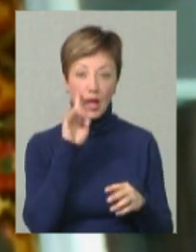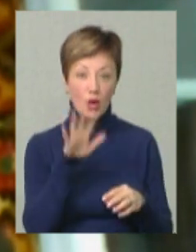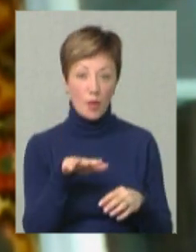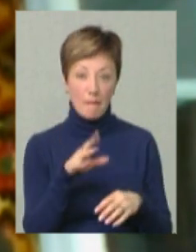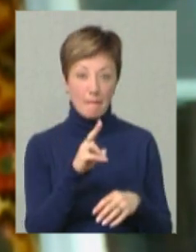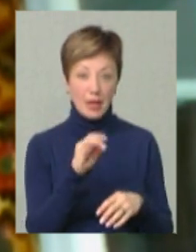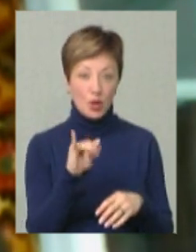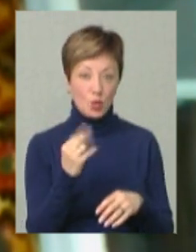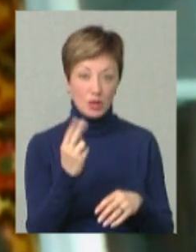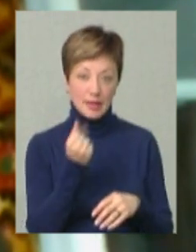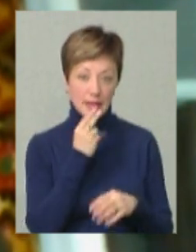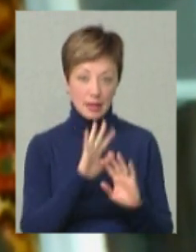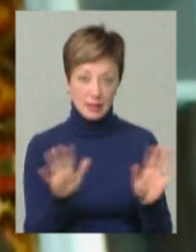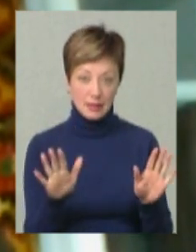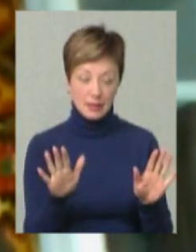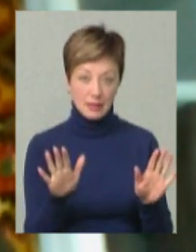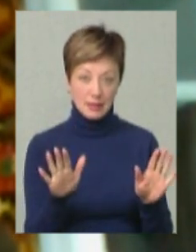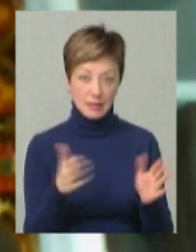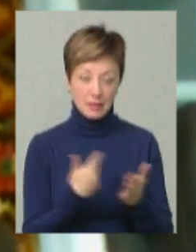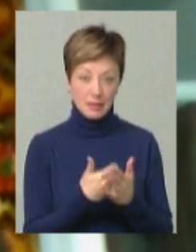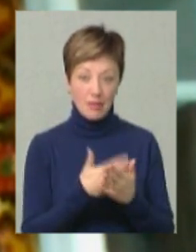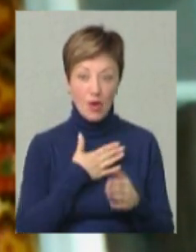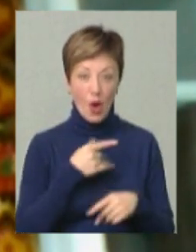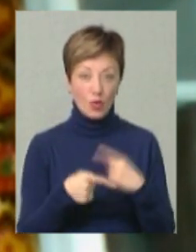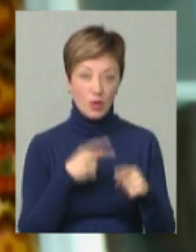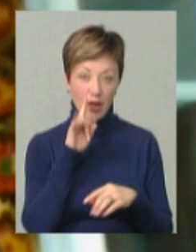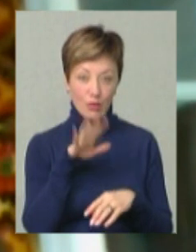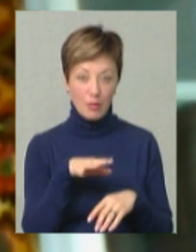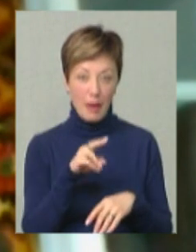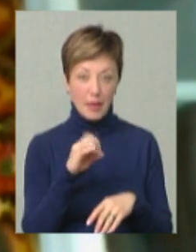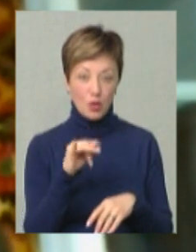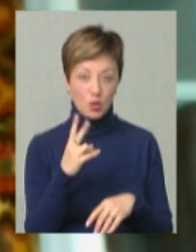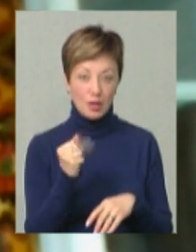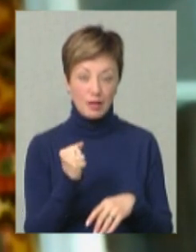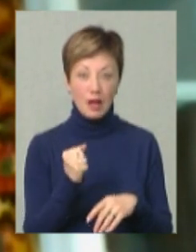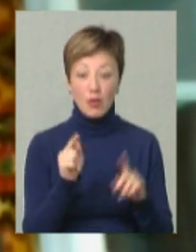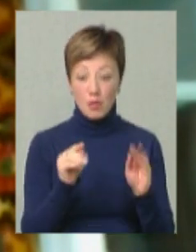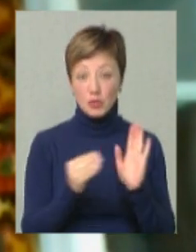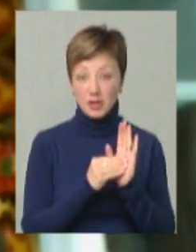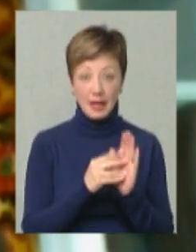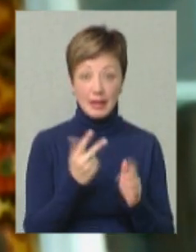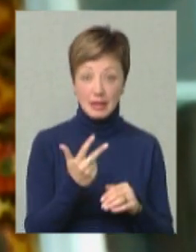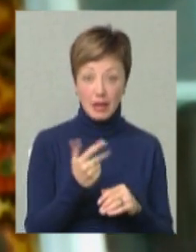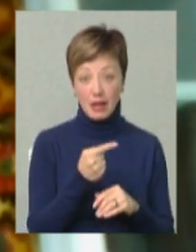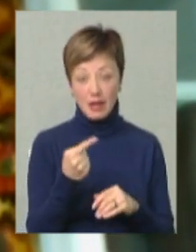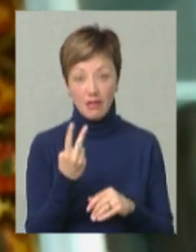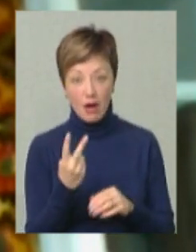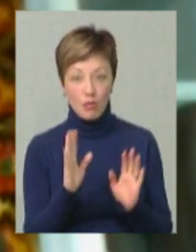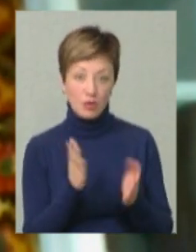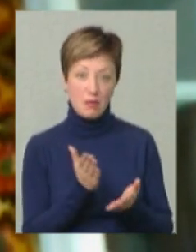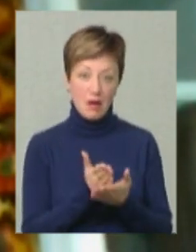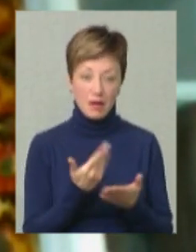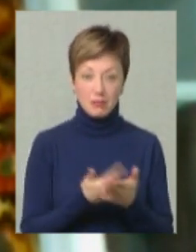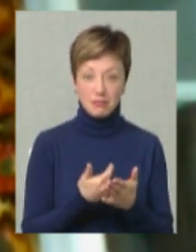любить петрушку, не їсть, наприклад, моя онучка не хоче петрушки. Тоді ми можемо поставити не три, а два, і будемо